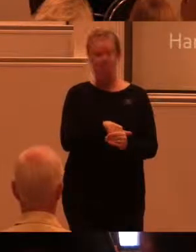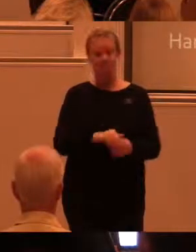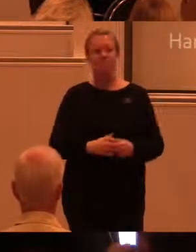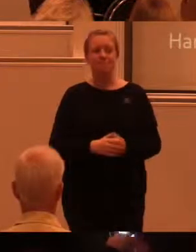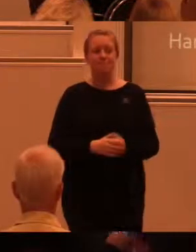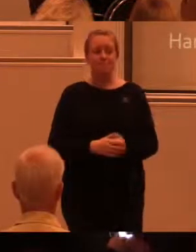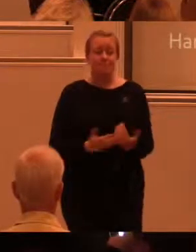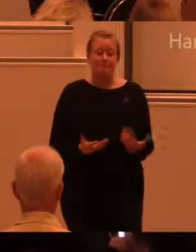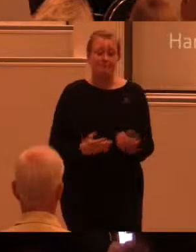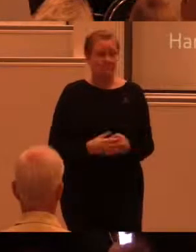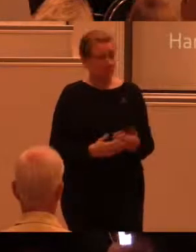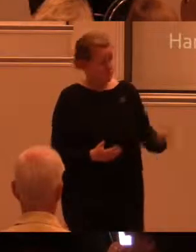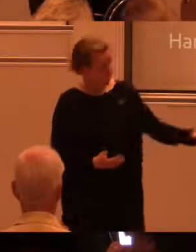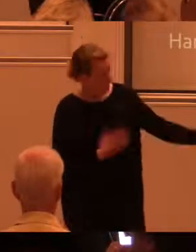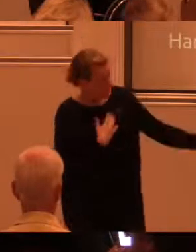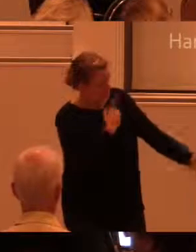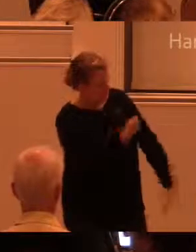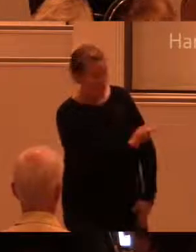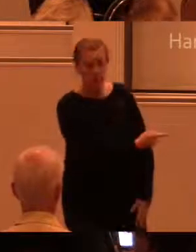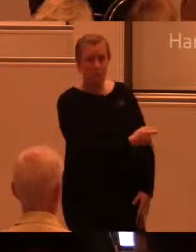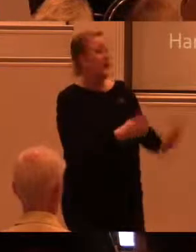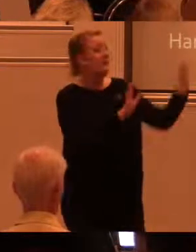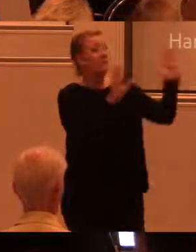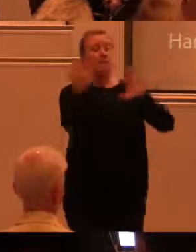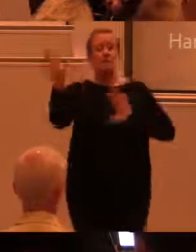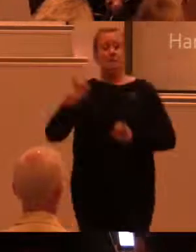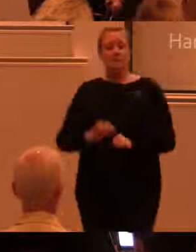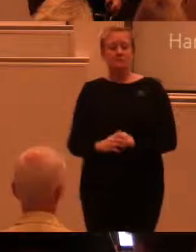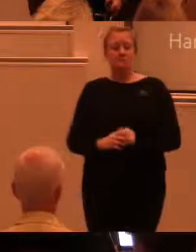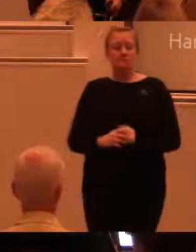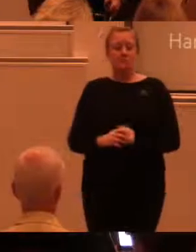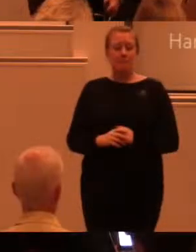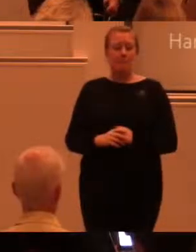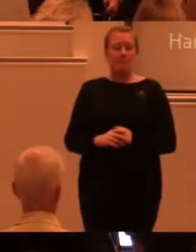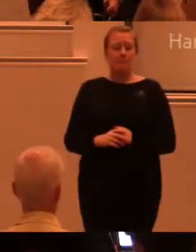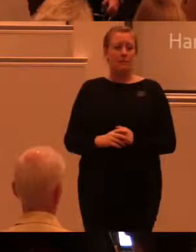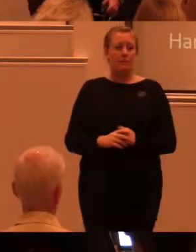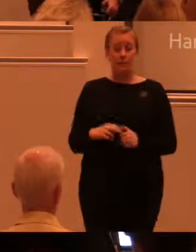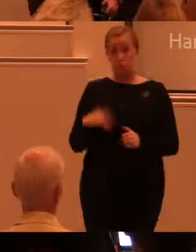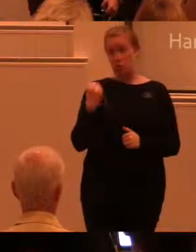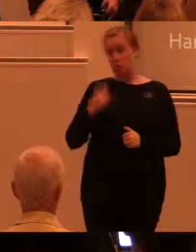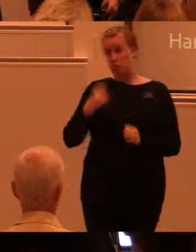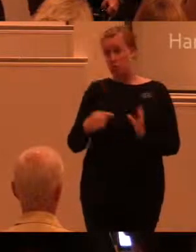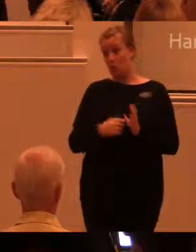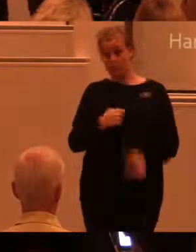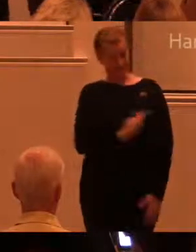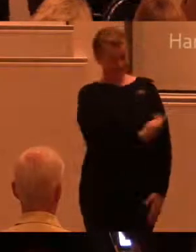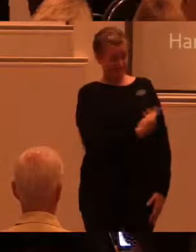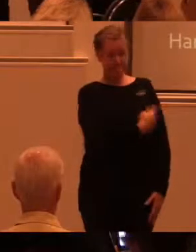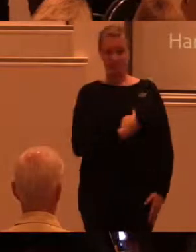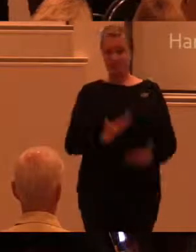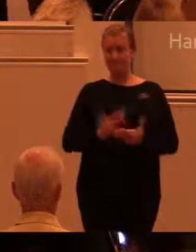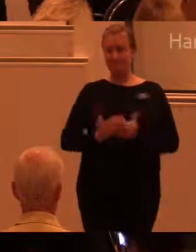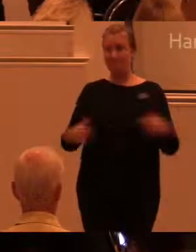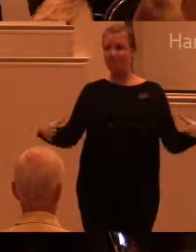Nog om det. Nu får du kanske också säga några inledande ord. Sen ska jag bara säga så här också. Det här är första gången som jag och PO föreläst